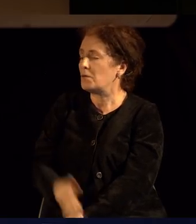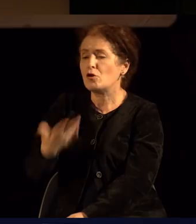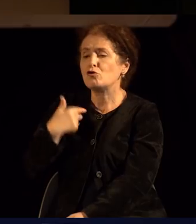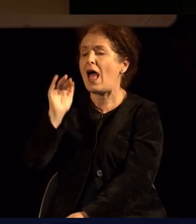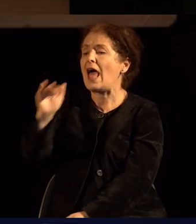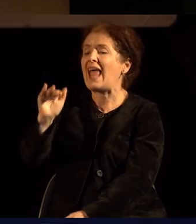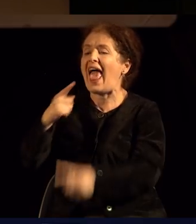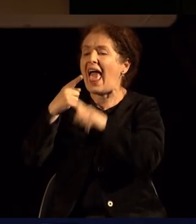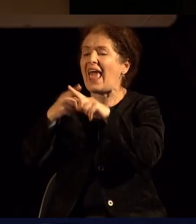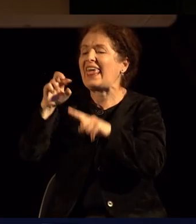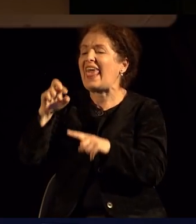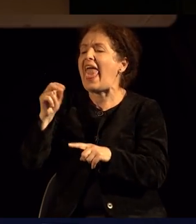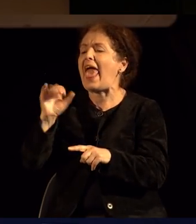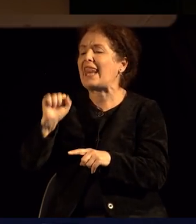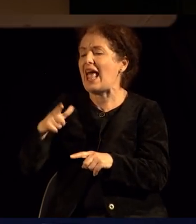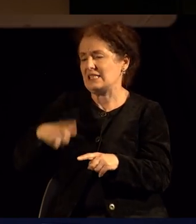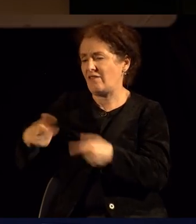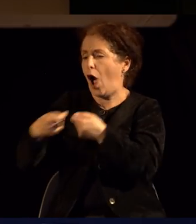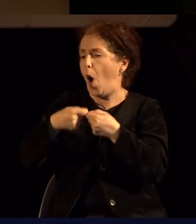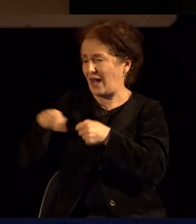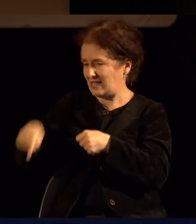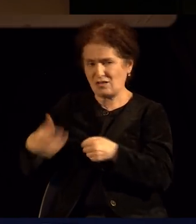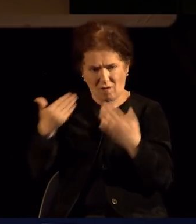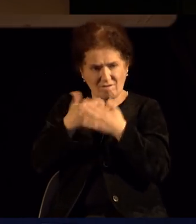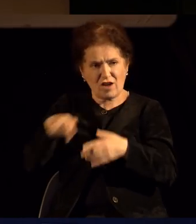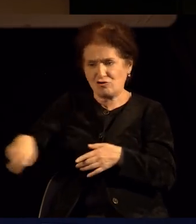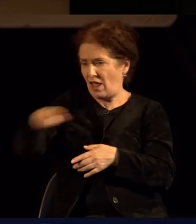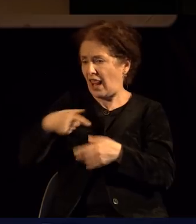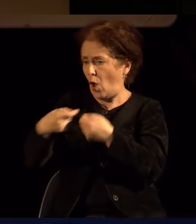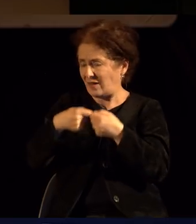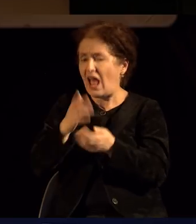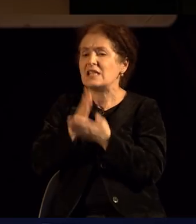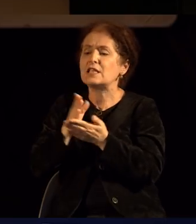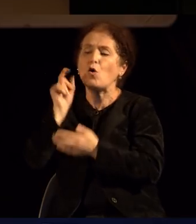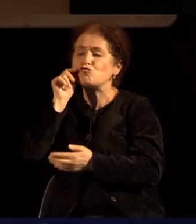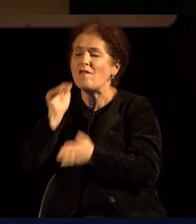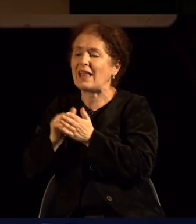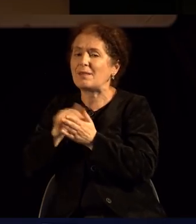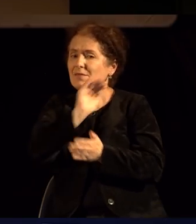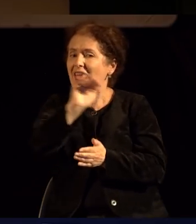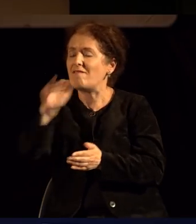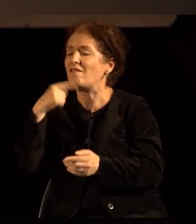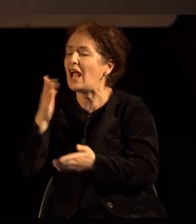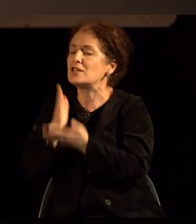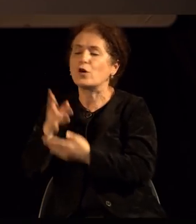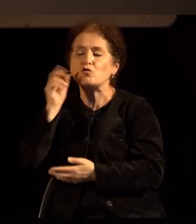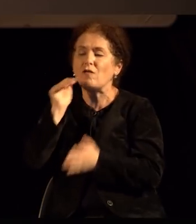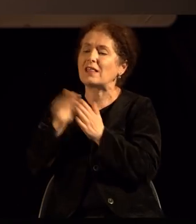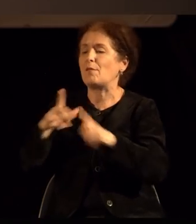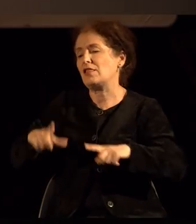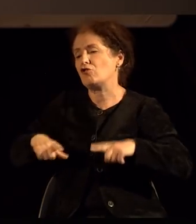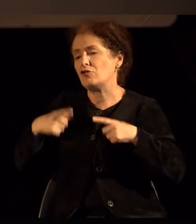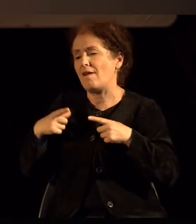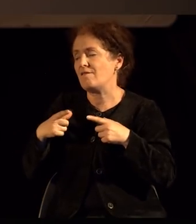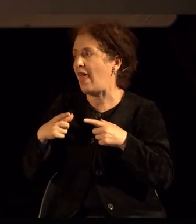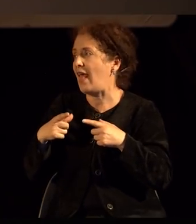порачува хера? Хера на сите ни порачува дека секој човек треба својот живот, да го